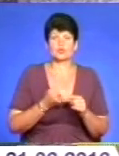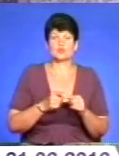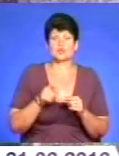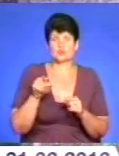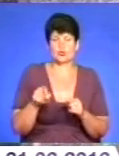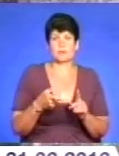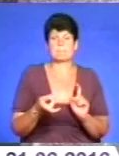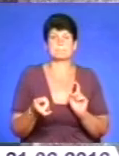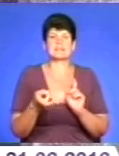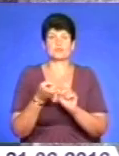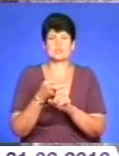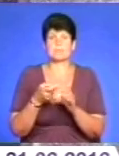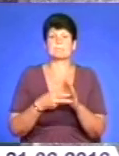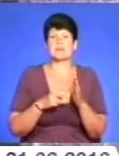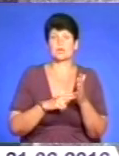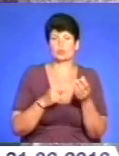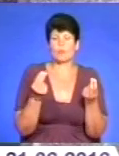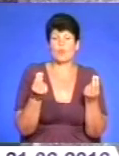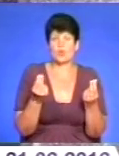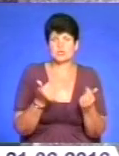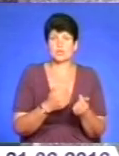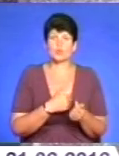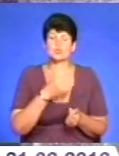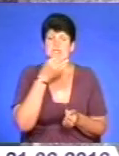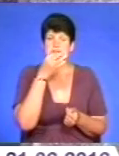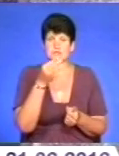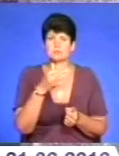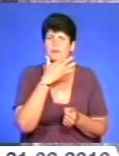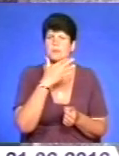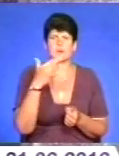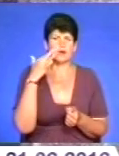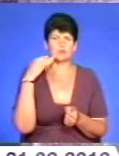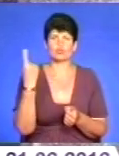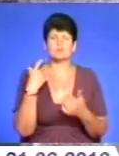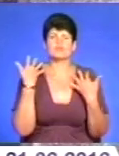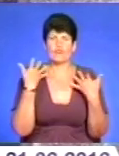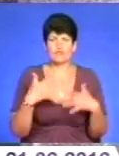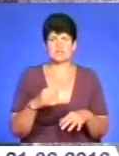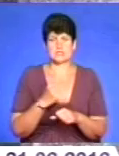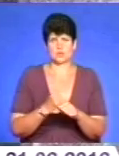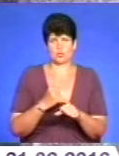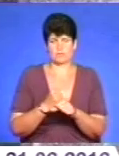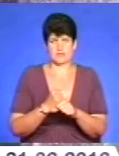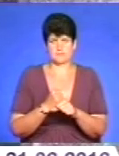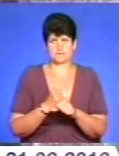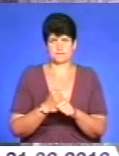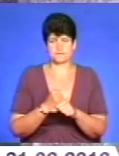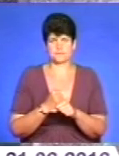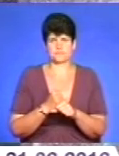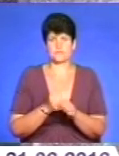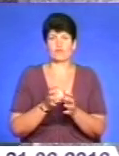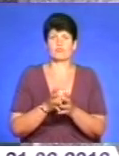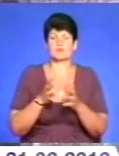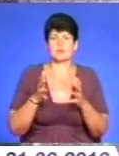напрямку привлучаємося, плануємо кошти. Хочу сказати, що ми багато вже в області зробили. В основному ми